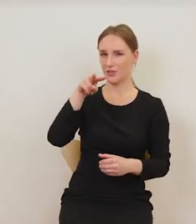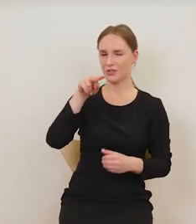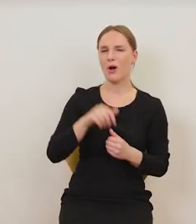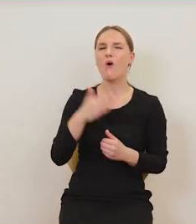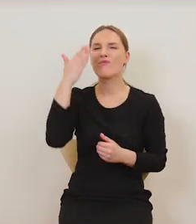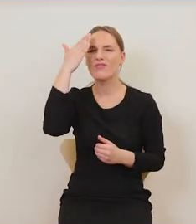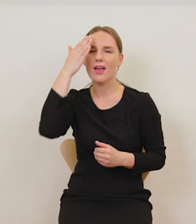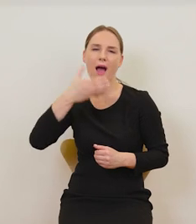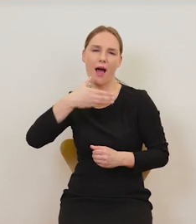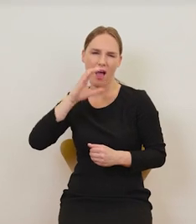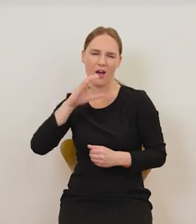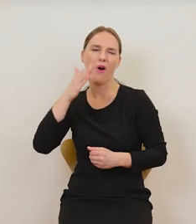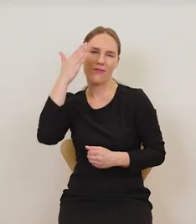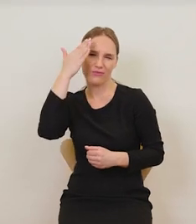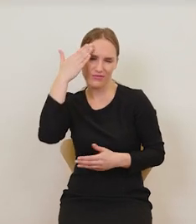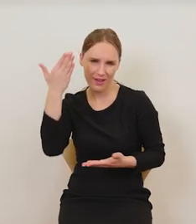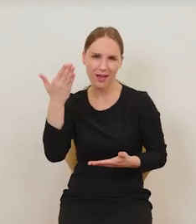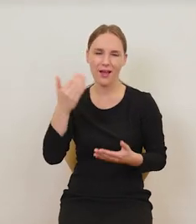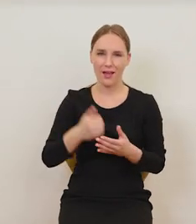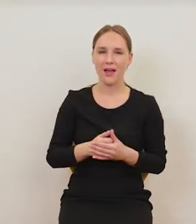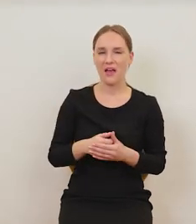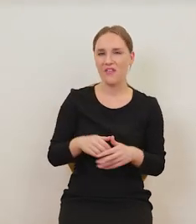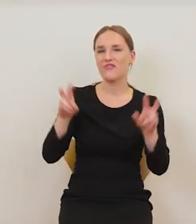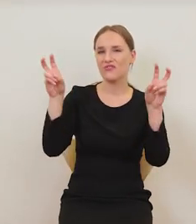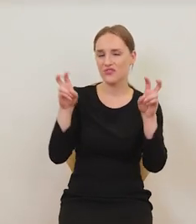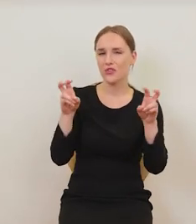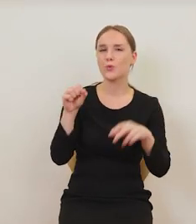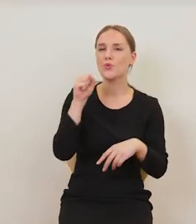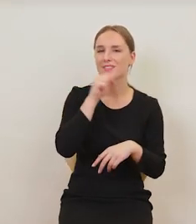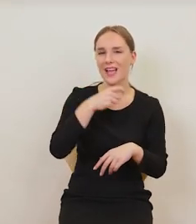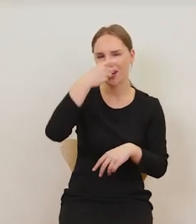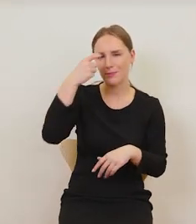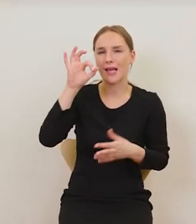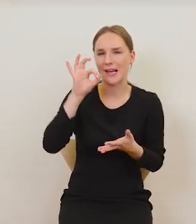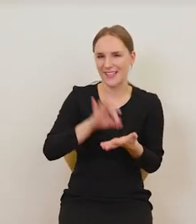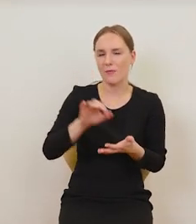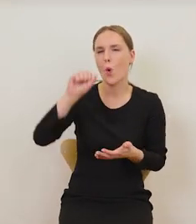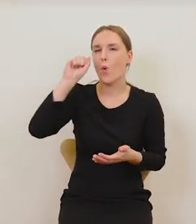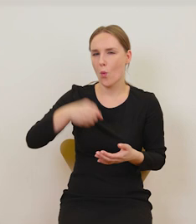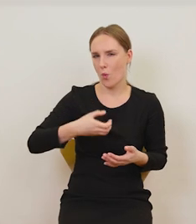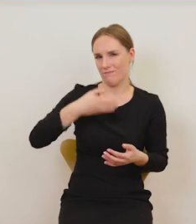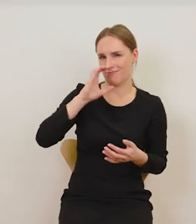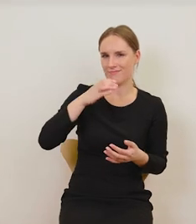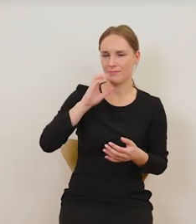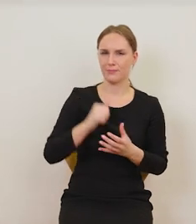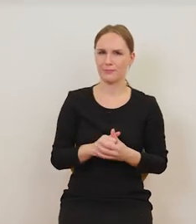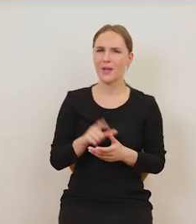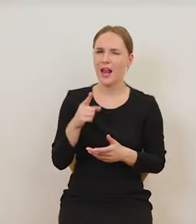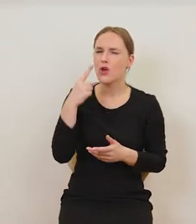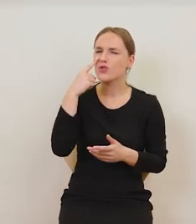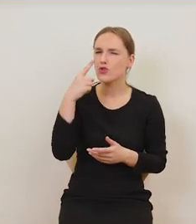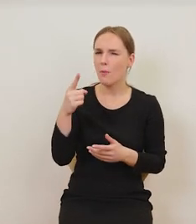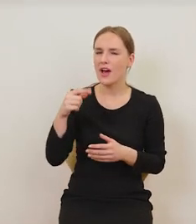picie. Doskonale wie, no taki tytuł – Stary pijak, więc jest doświadczony. Ale zwróćmy uwagę na tę beczkę.